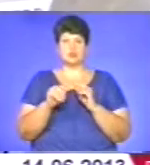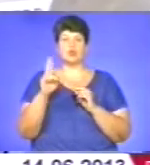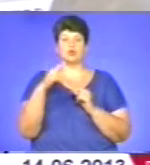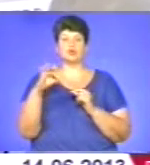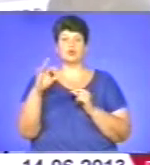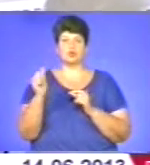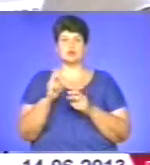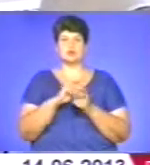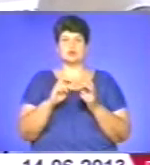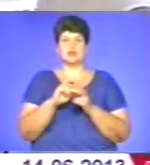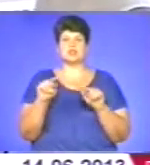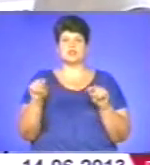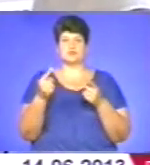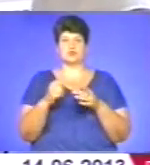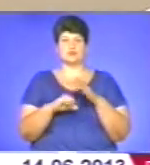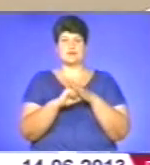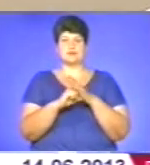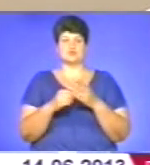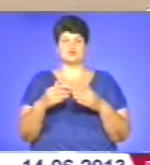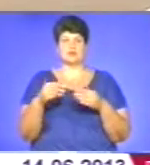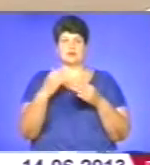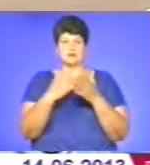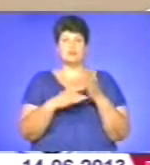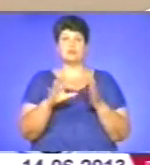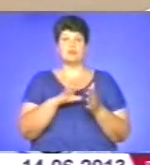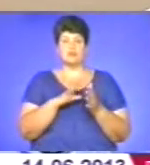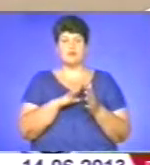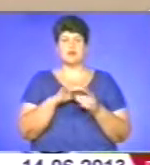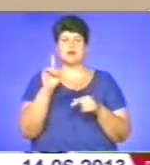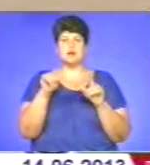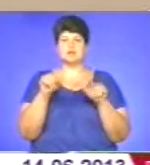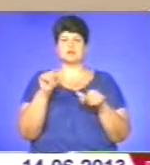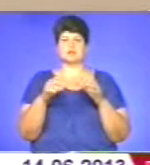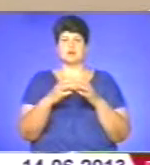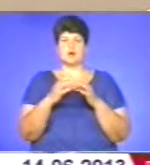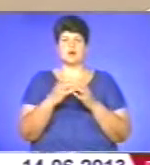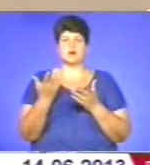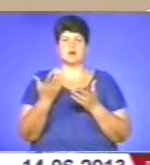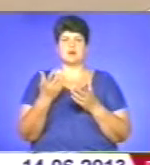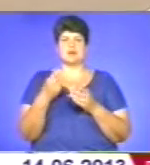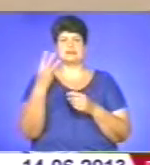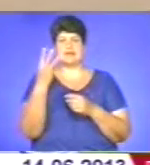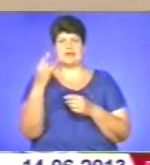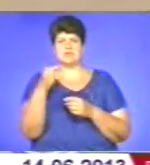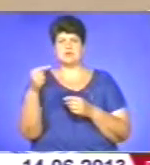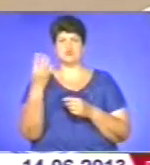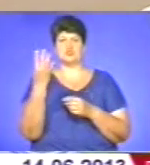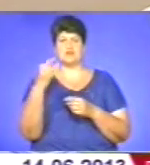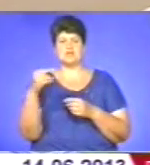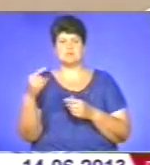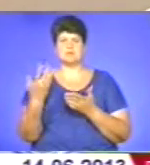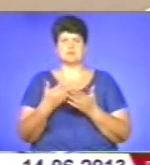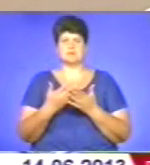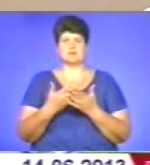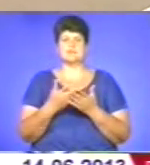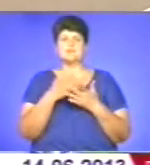шукають через створену базу даних. Бувають моменти, коли рідкісні групи кров, там, скажімо, третя мінус, чи четверта мінус, ну, не